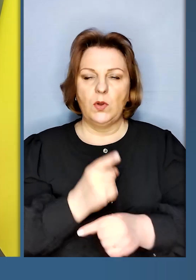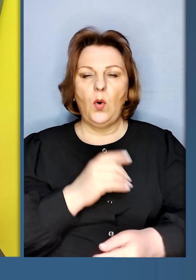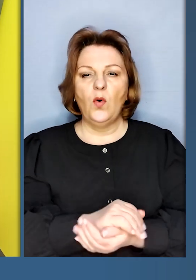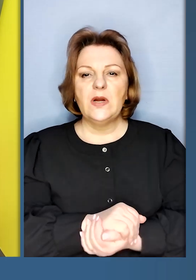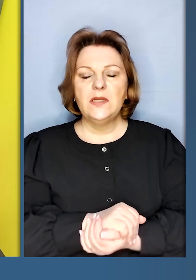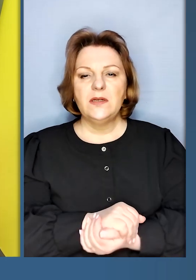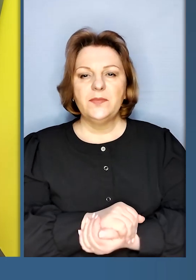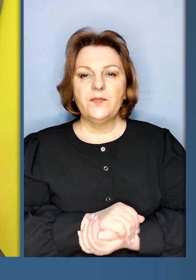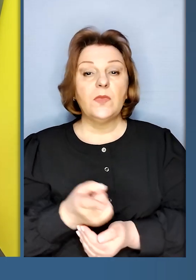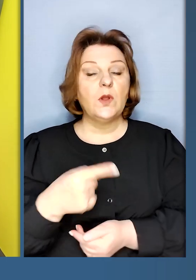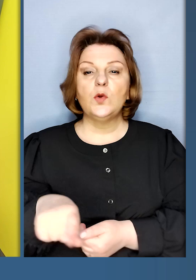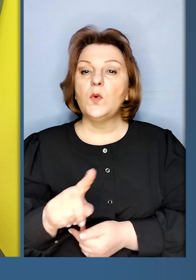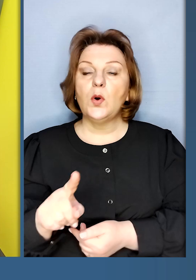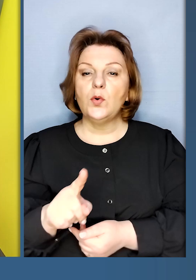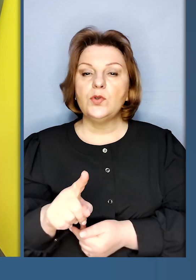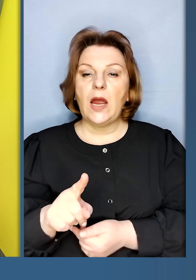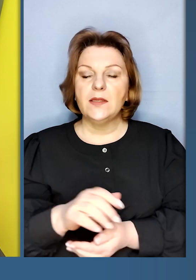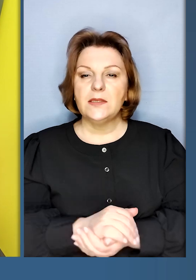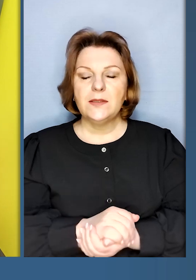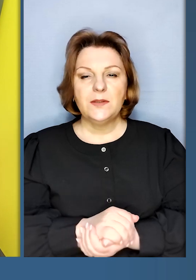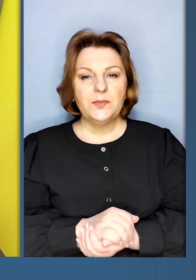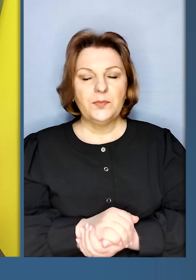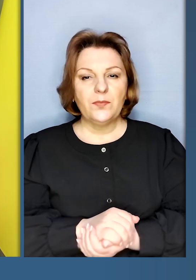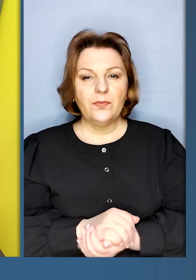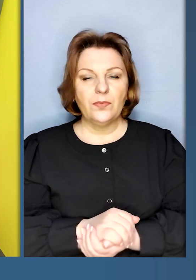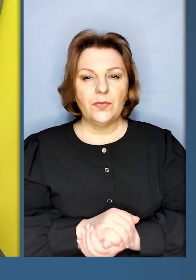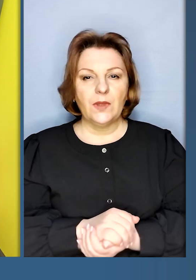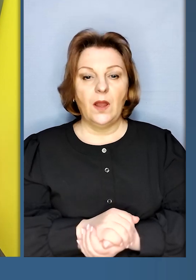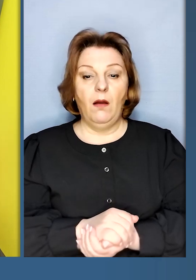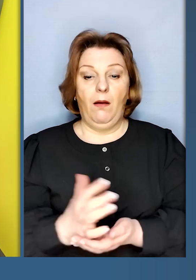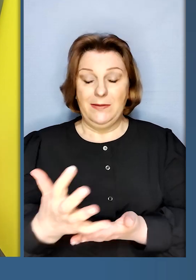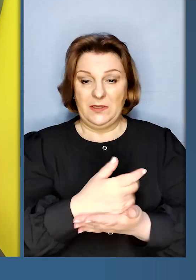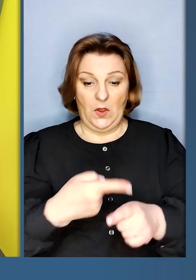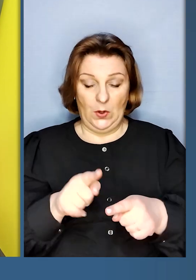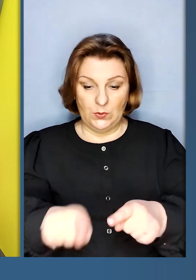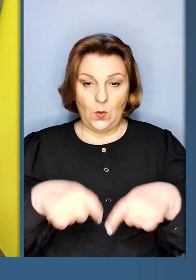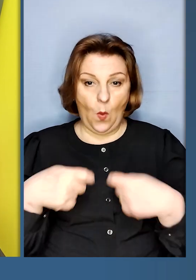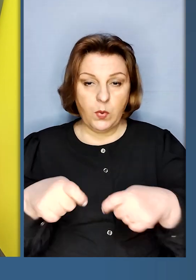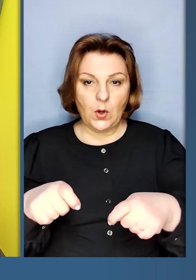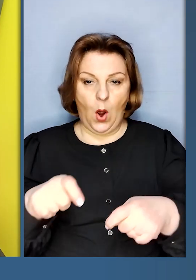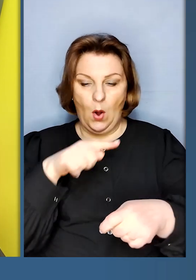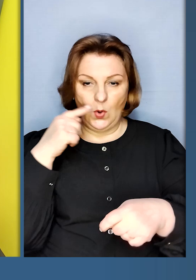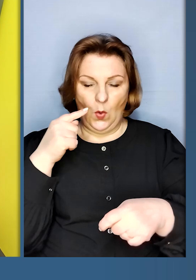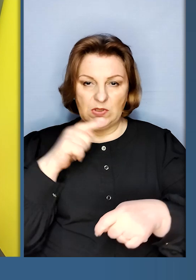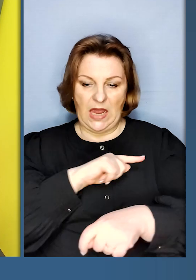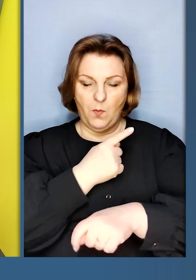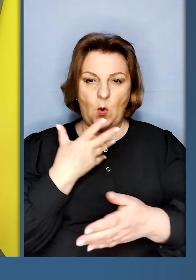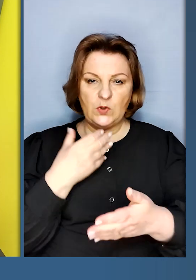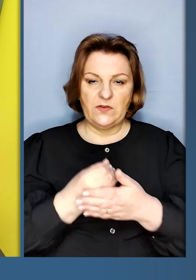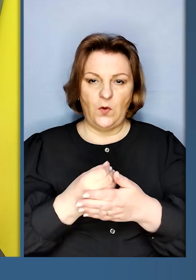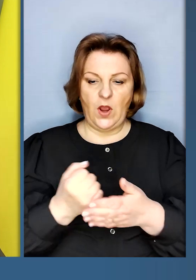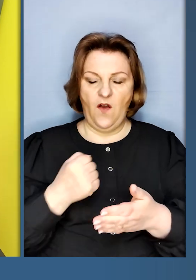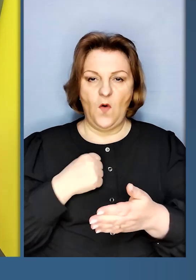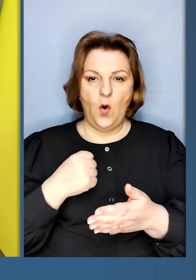заблоковані. Тому що, спираючись на цю продаж, Росія підсилує свою воєнну